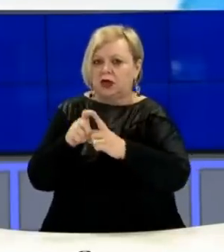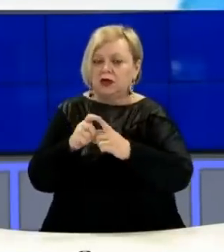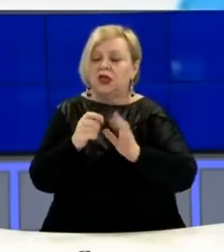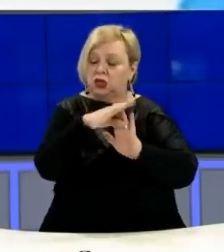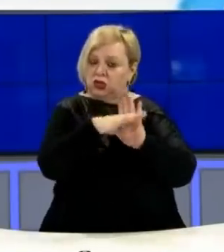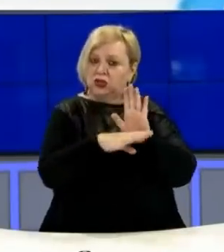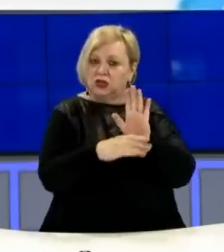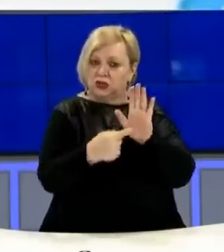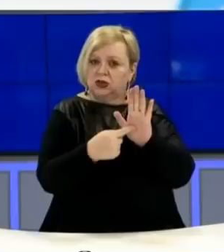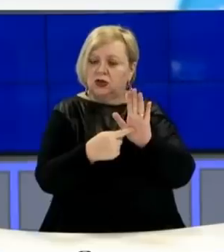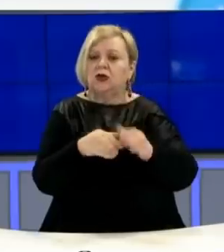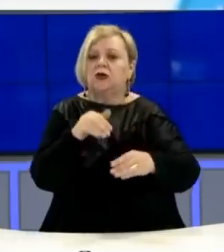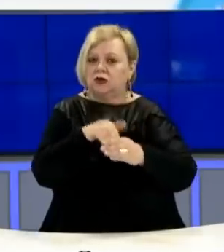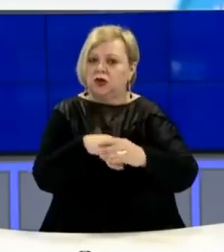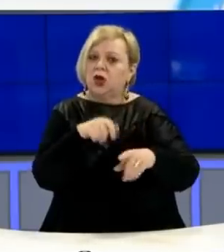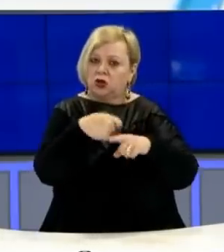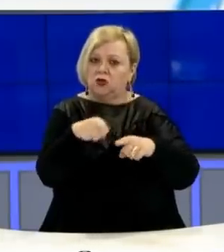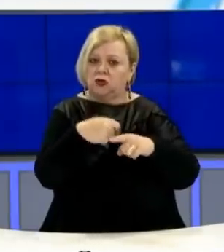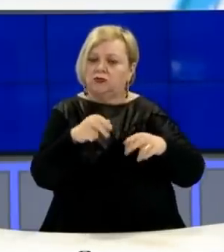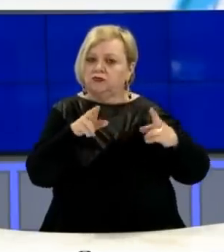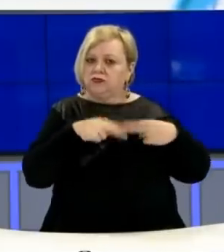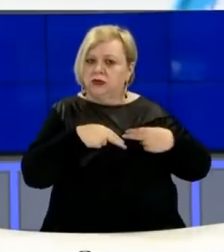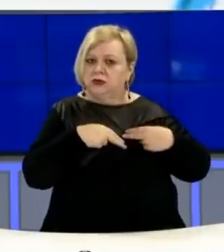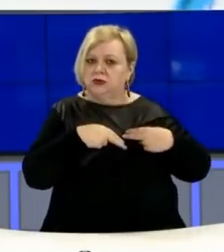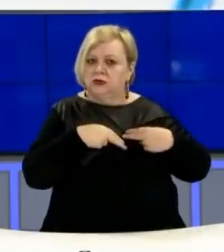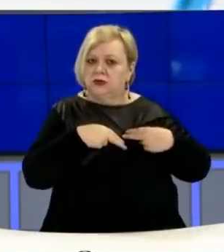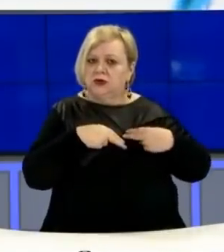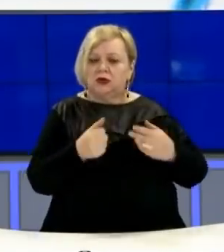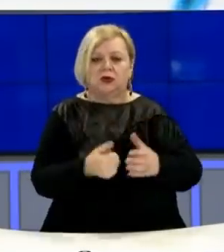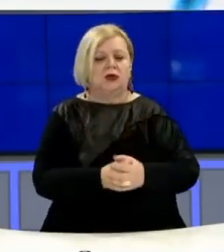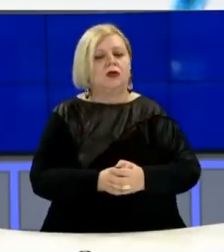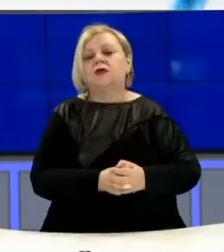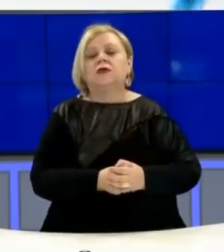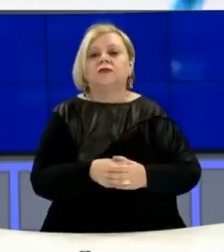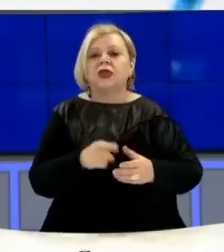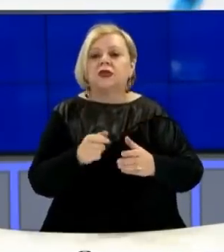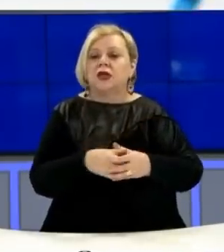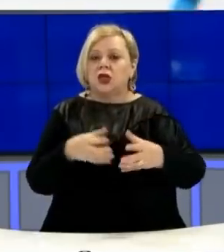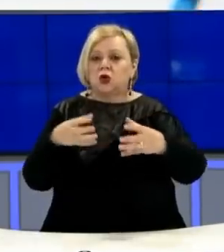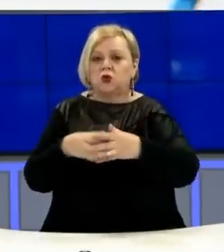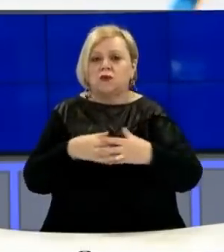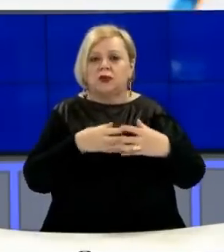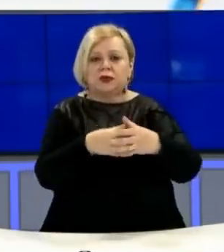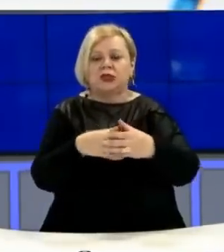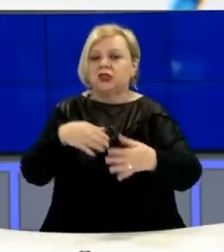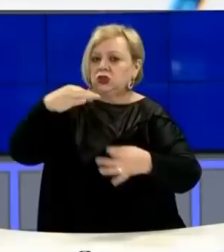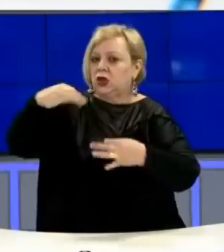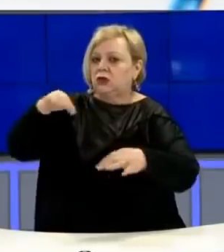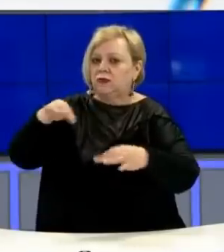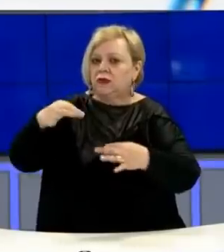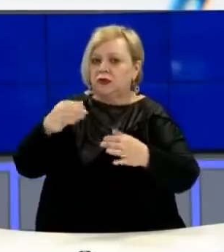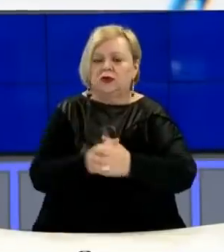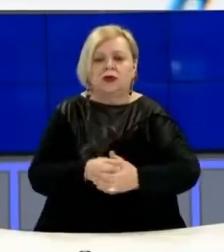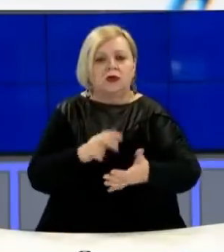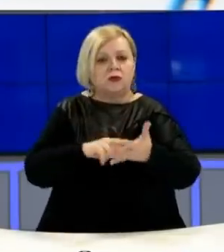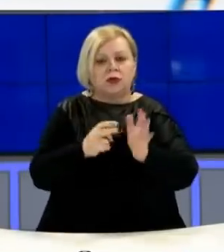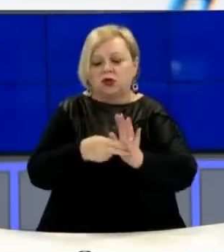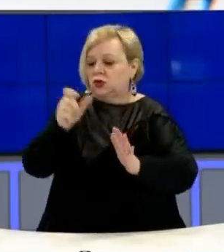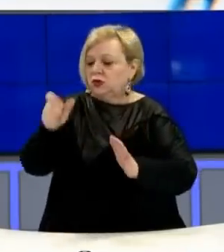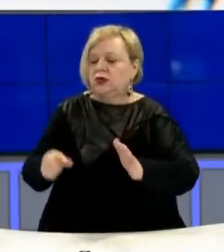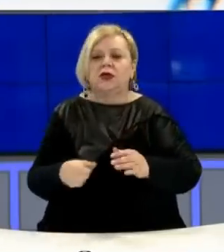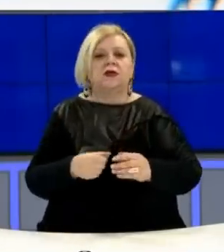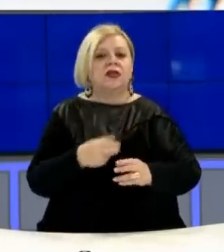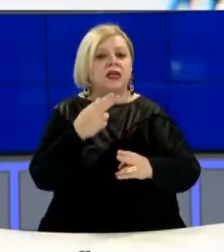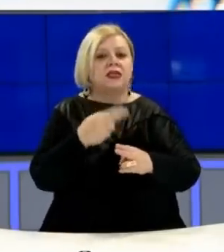përgjeshme regulon përgjeshme institucioneve përgjese edhe mekanizma për qetifikim të subjekte politike edhe